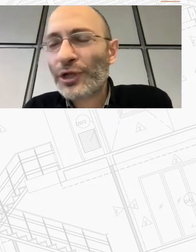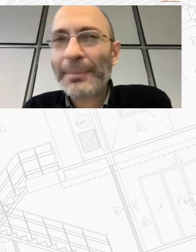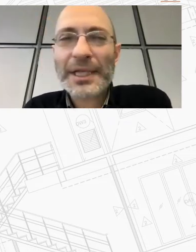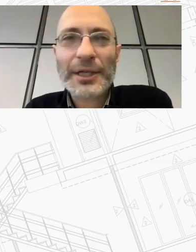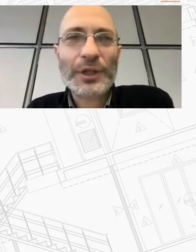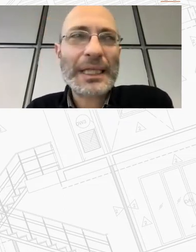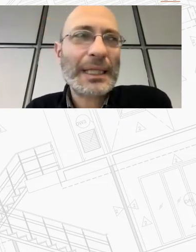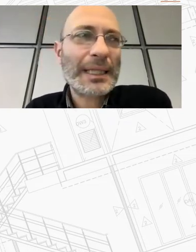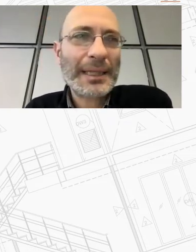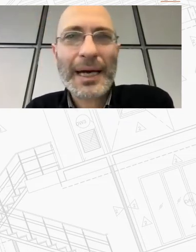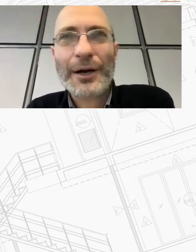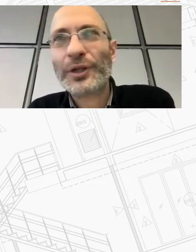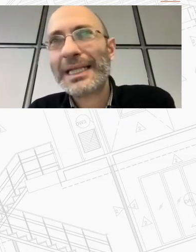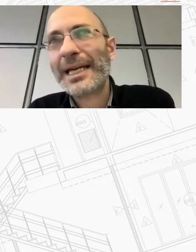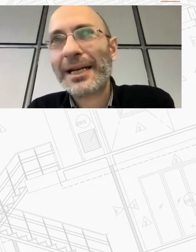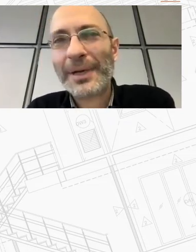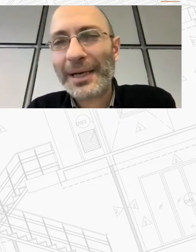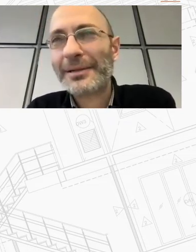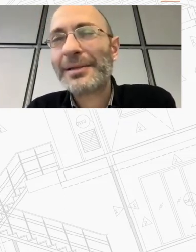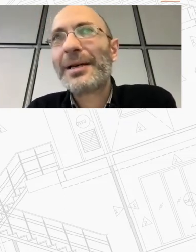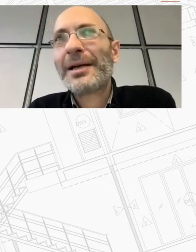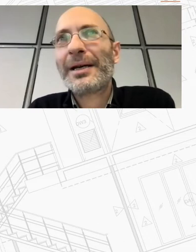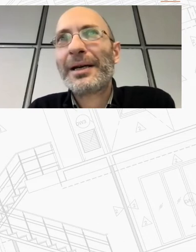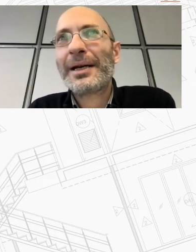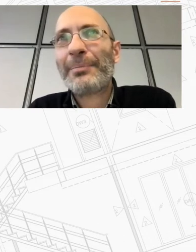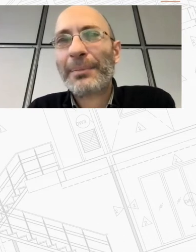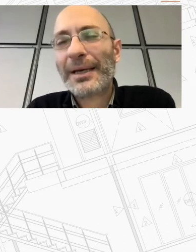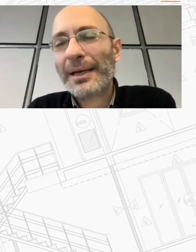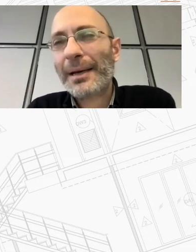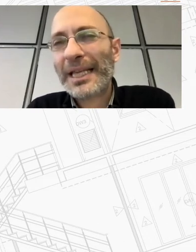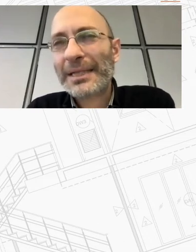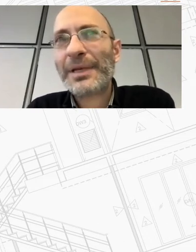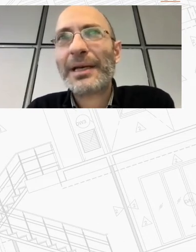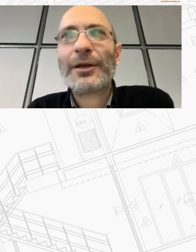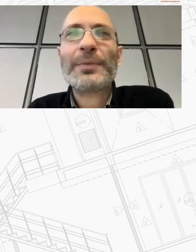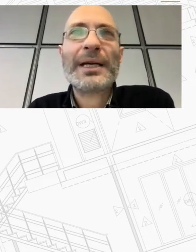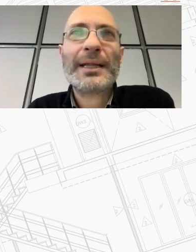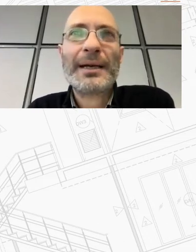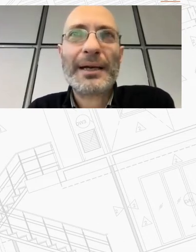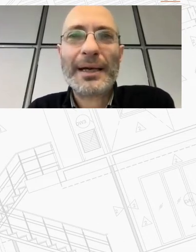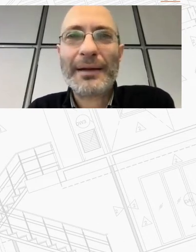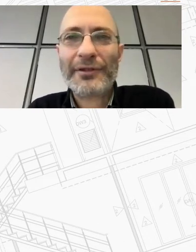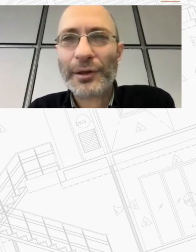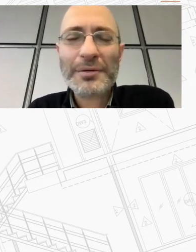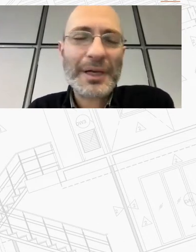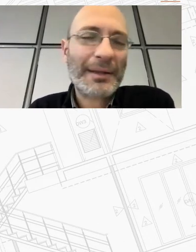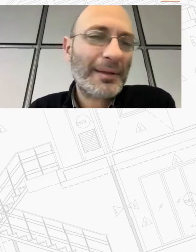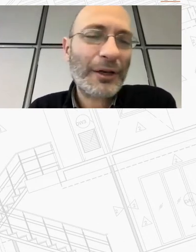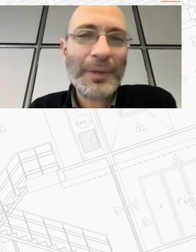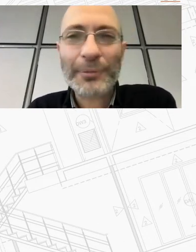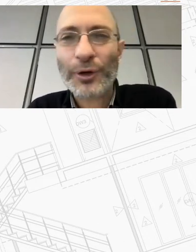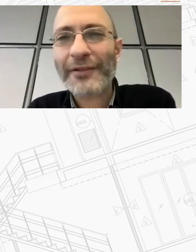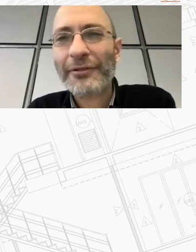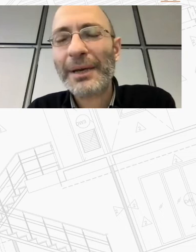αφορμήσω κάποιες ερωτήσεις αργότερα συγκεκριμένα κάποια από τα σημεία τα οποία θα αναφερθώ αν